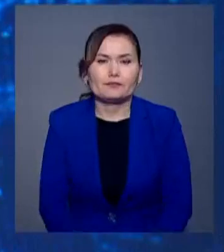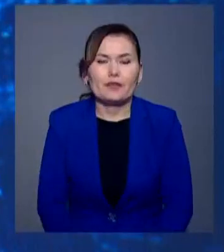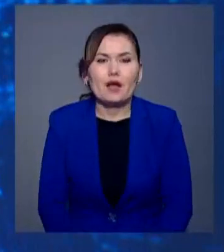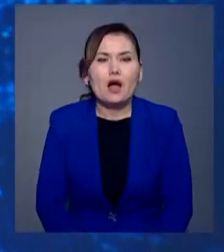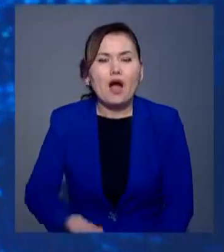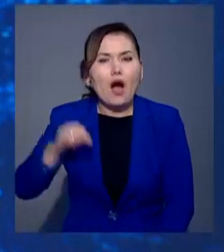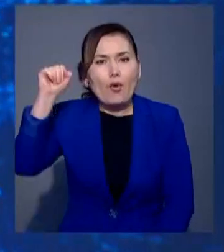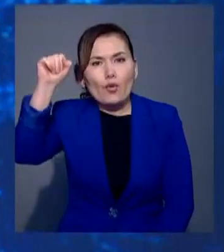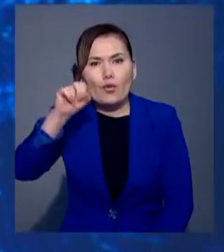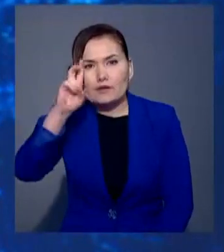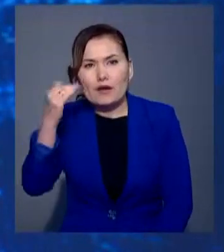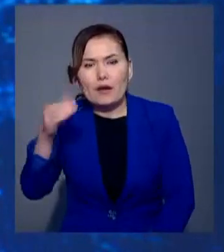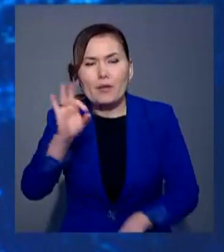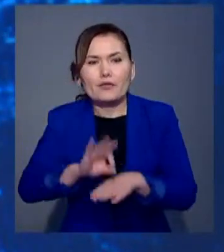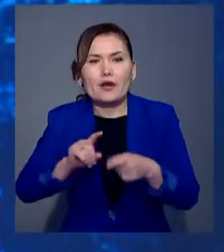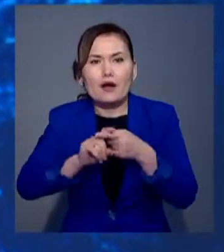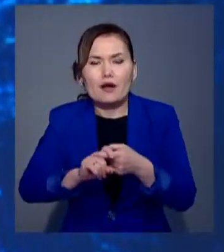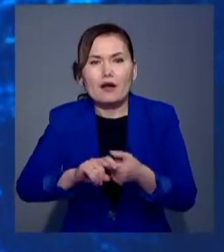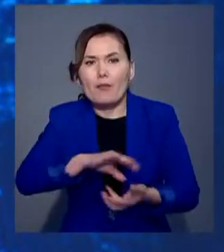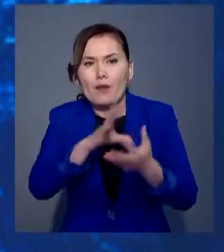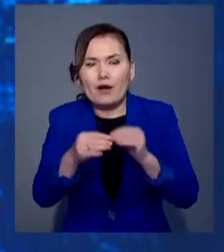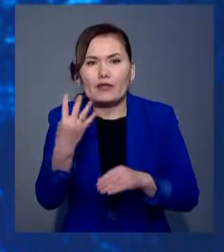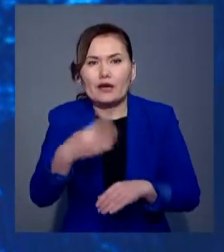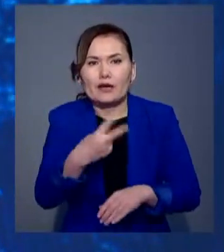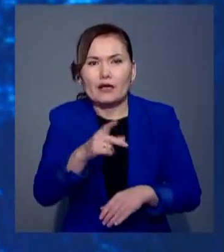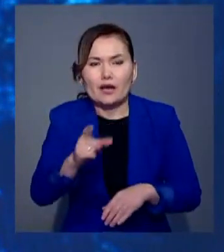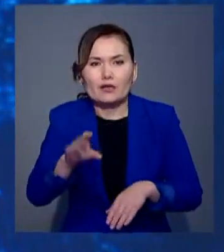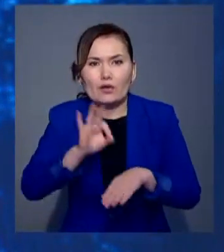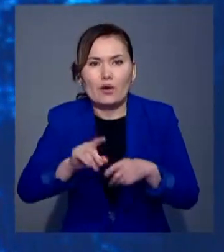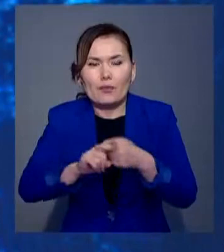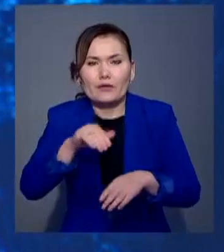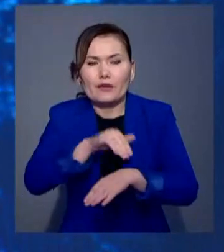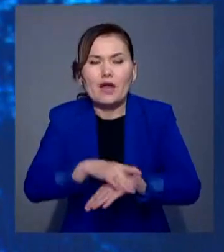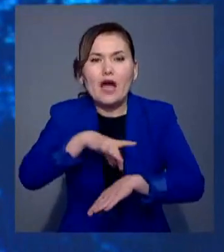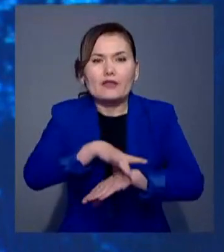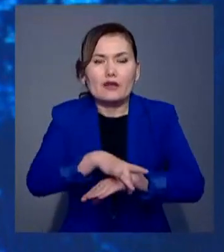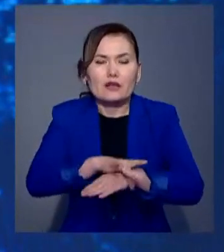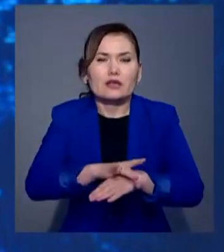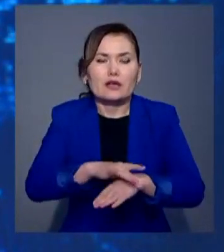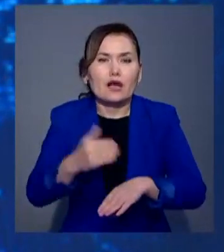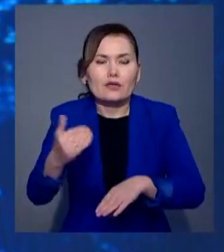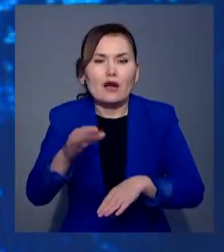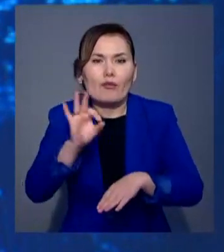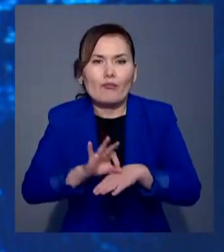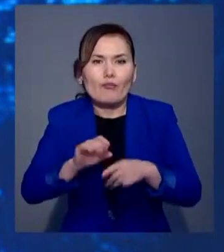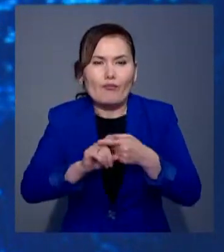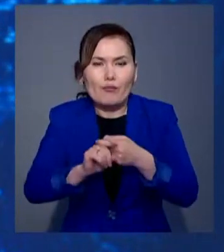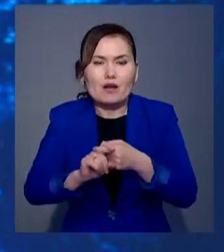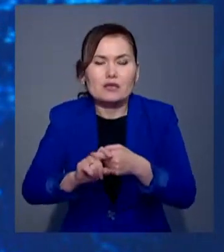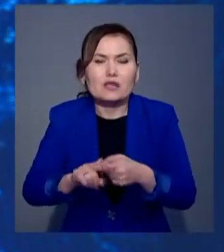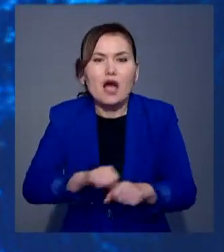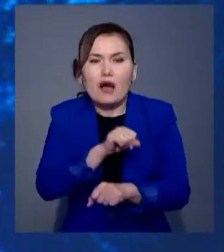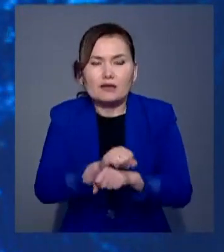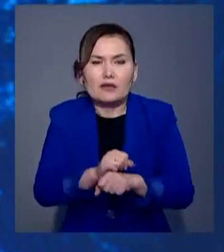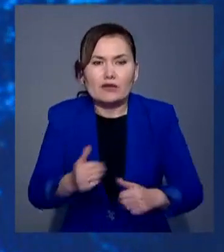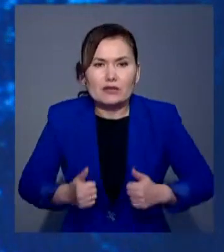Өзбекстанда коронавирус жұқтырғандардың жалып саны 42 ежетті. Ресми ташкент кеселдің таралуын тежеуге бар күшіген салып ағы жатар. Ол